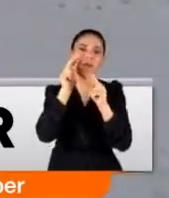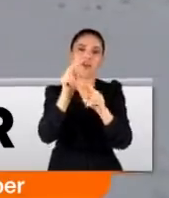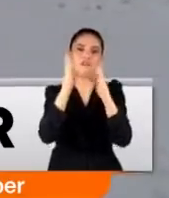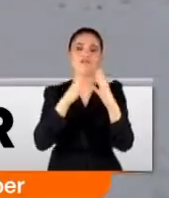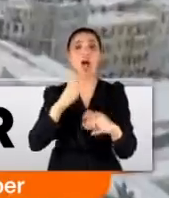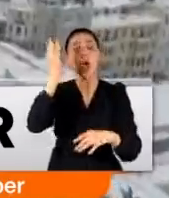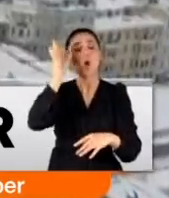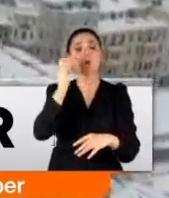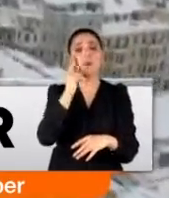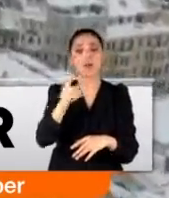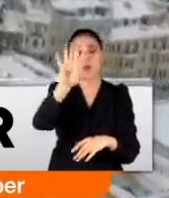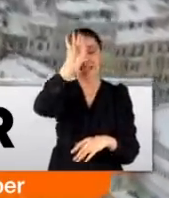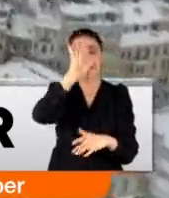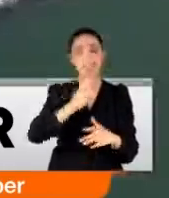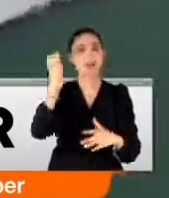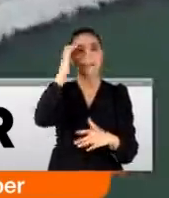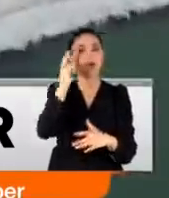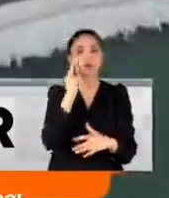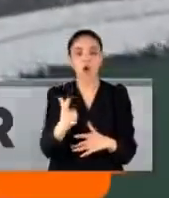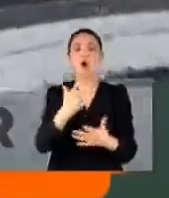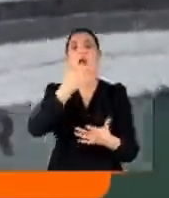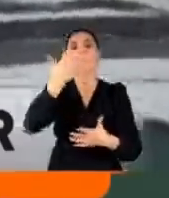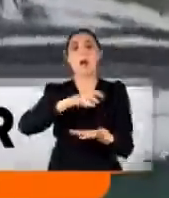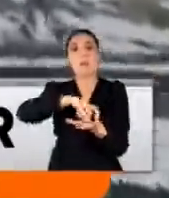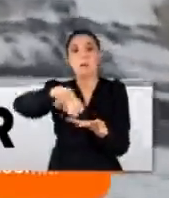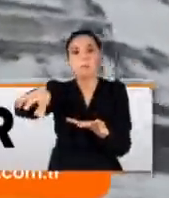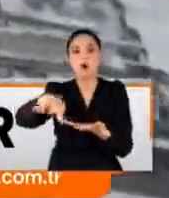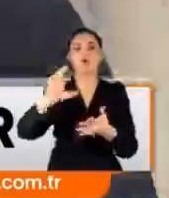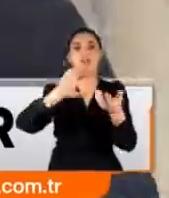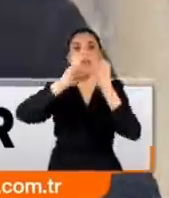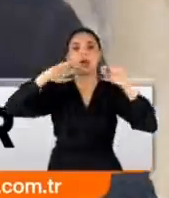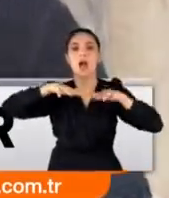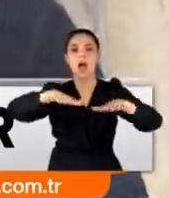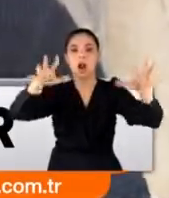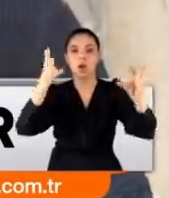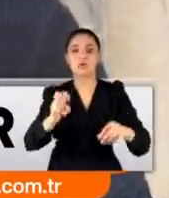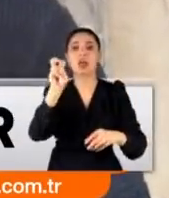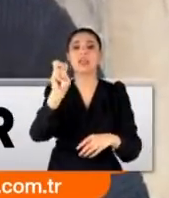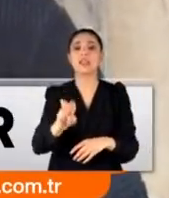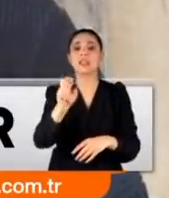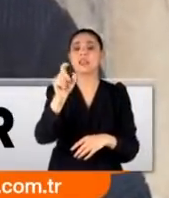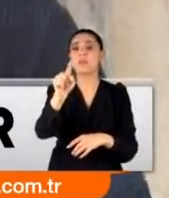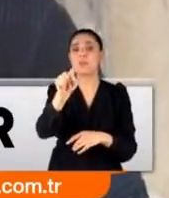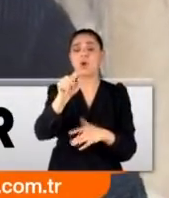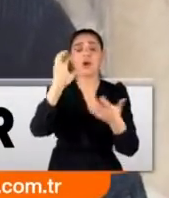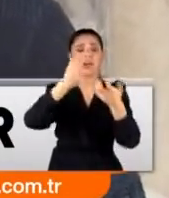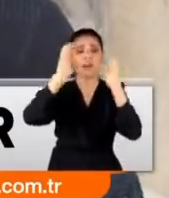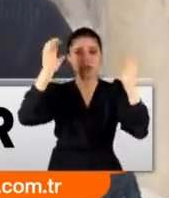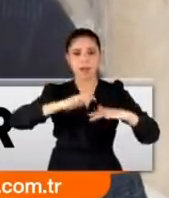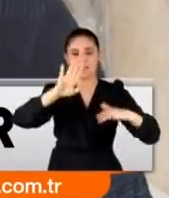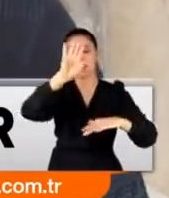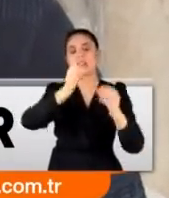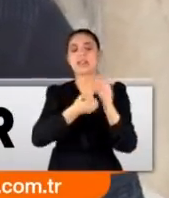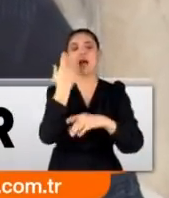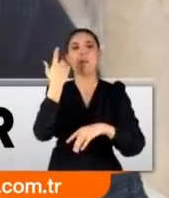Uzmanlara göre İstanbul başta olmak üzere Marmara bölgesi kara gömülecek. 87 ya yağın karda biz sabahleyin dükkana